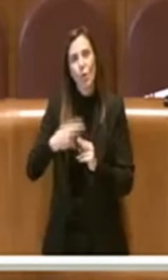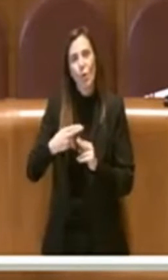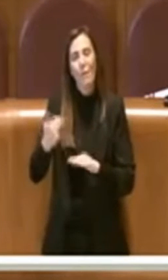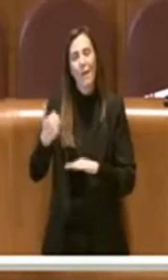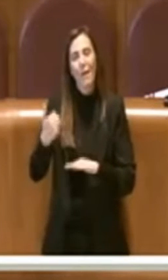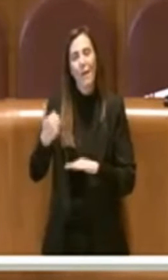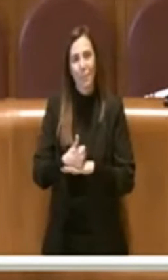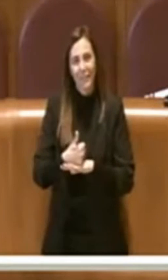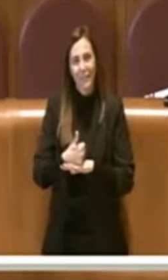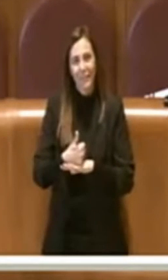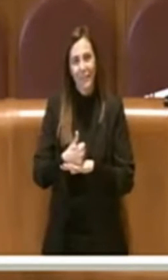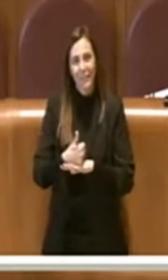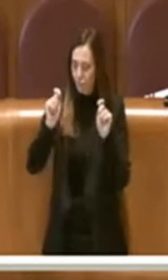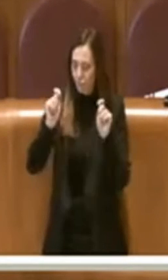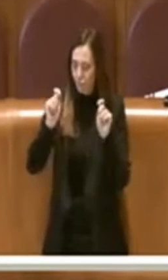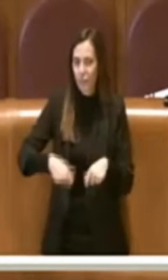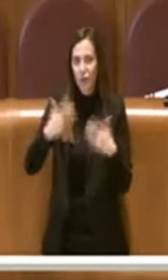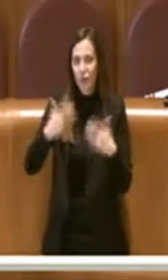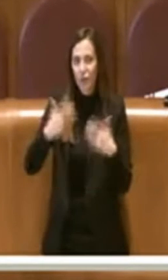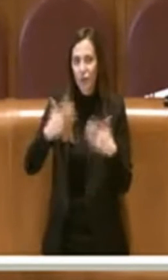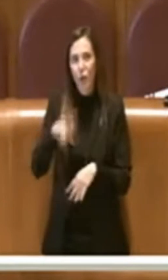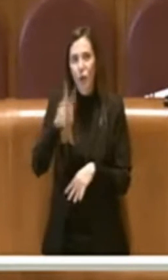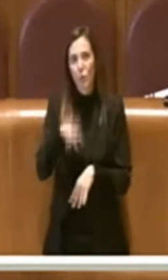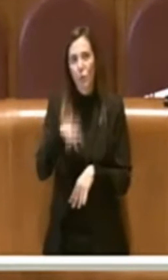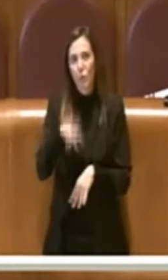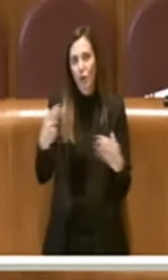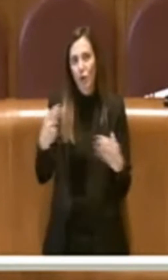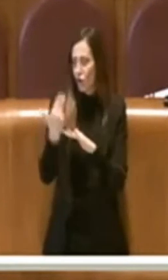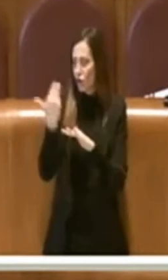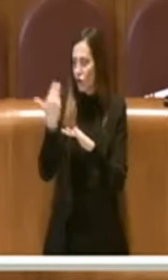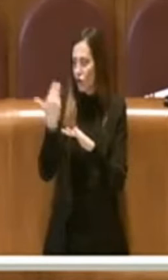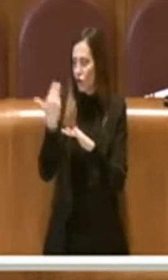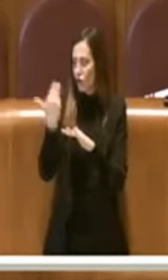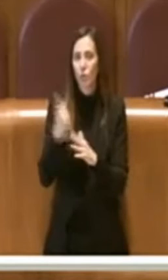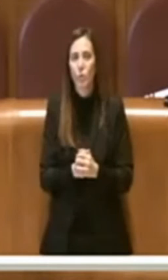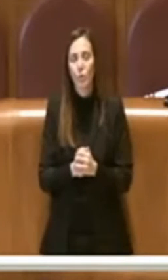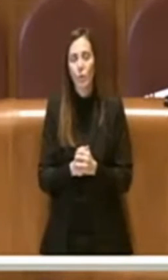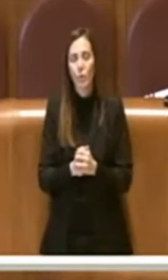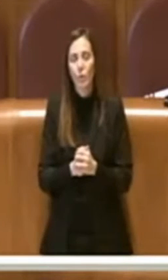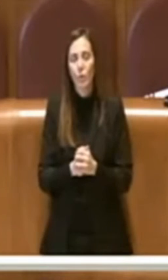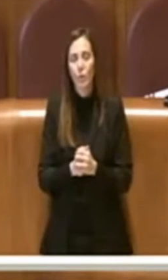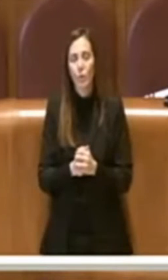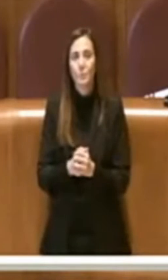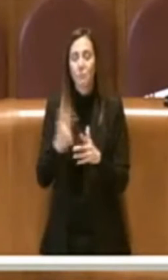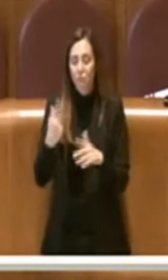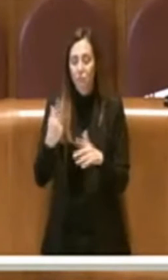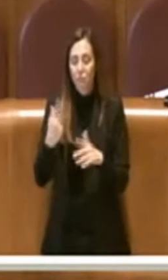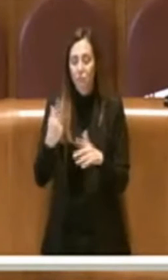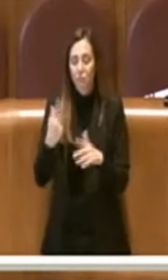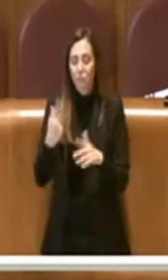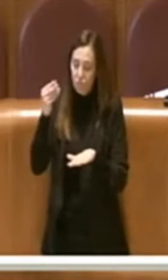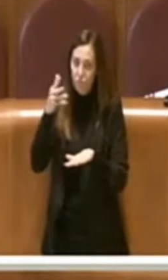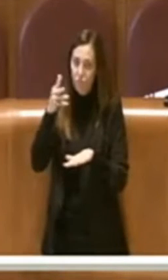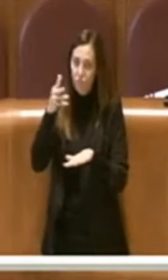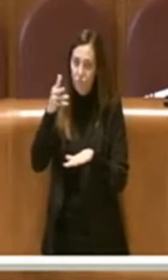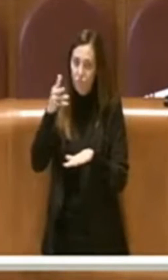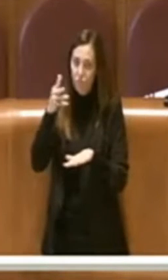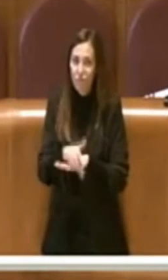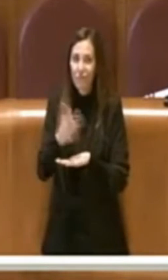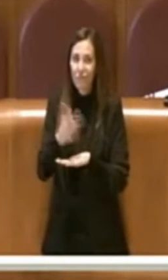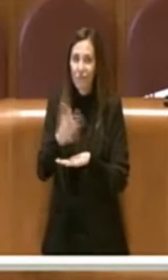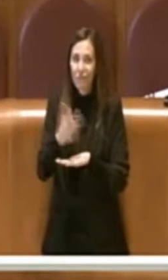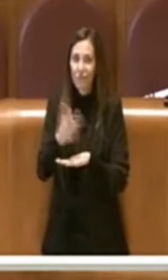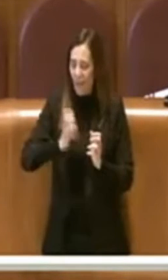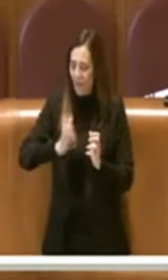avviato nel 2018 con l'introduzione di una serie di strumenti